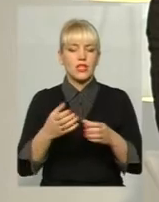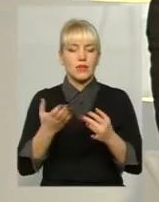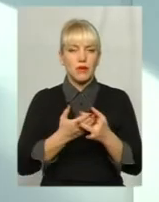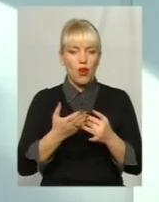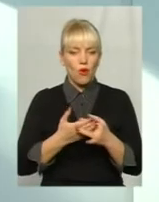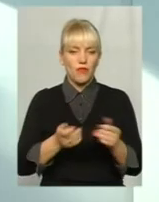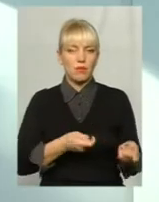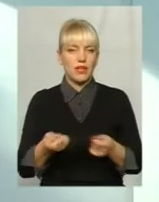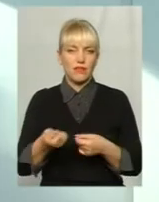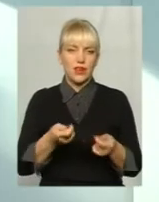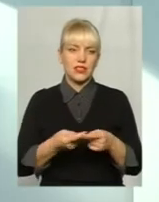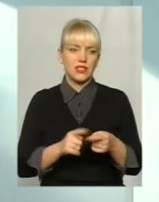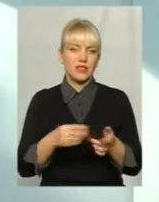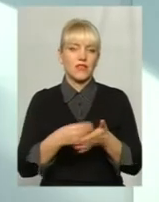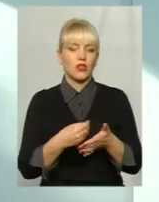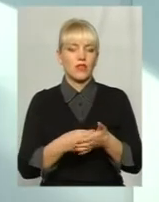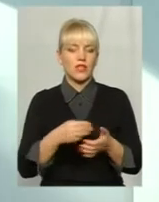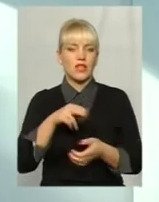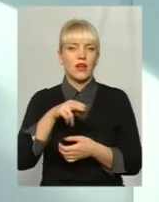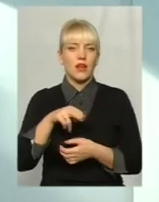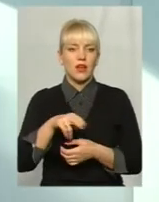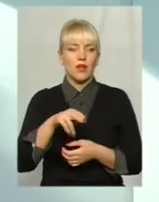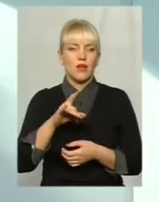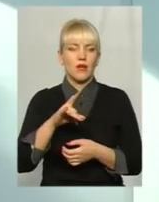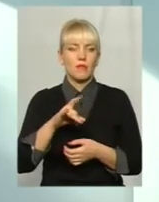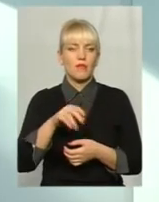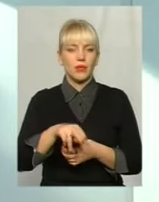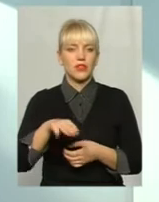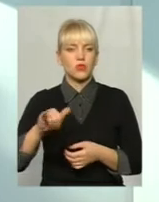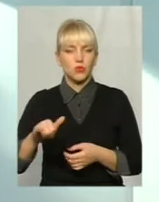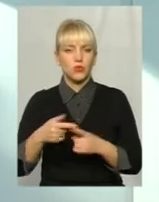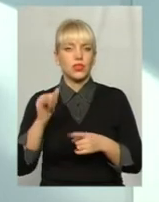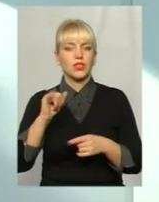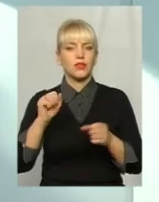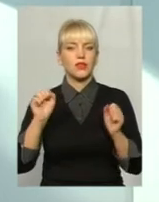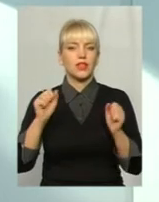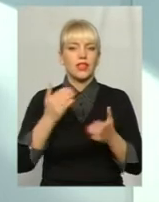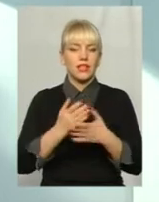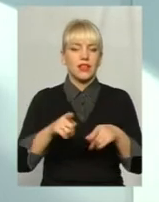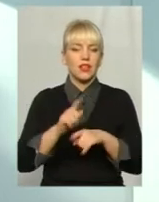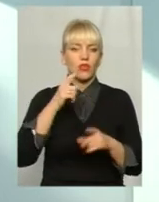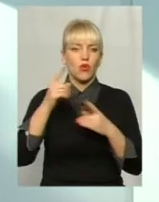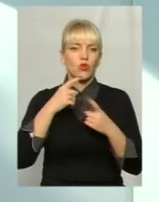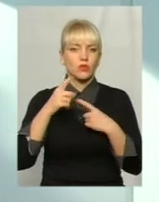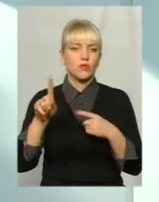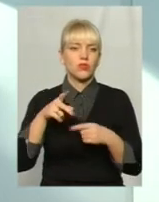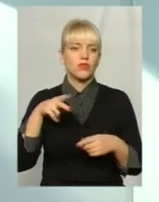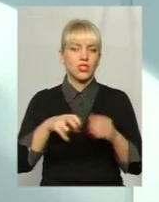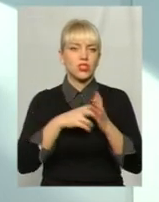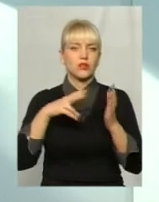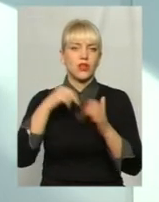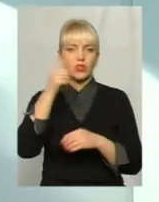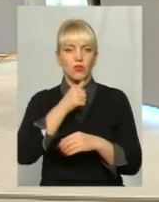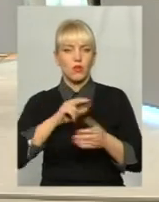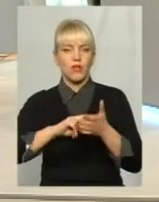фінансування профтехосвіти. Ну і зараз деякі розмови йдуть, що на 2018 рік планується ще